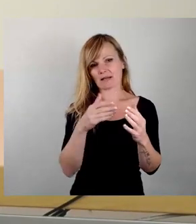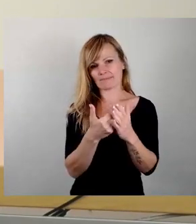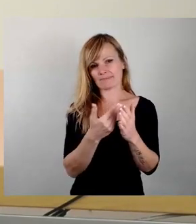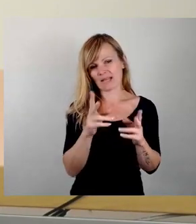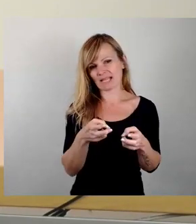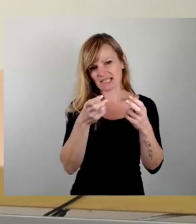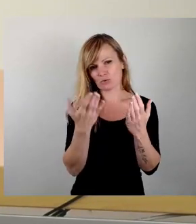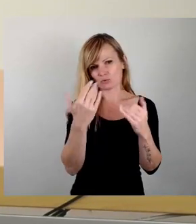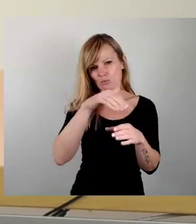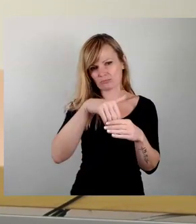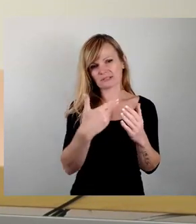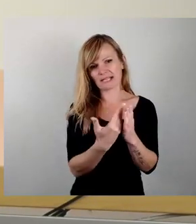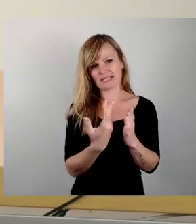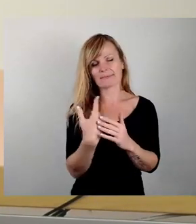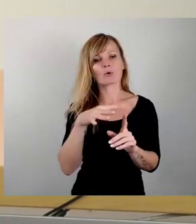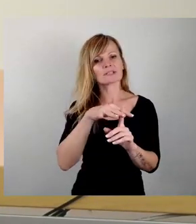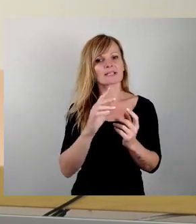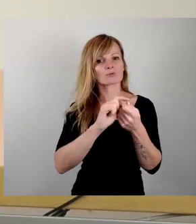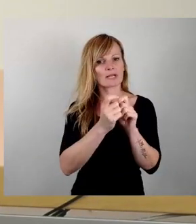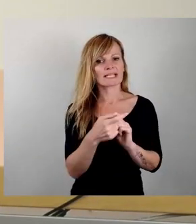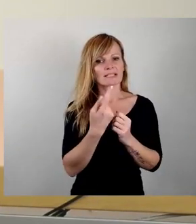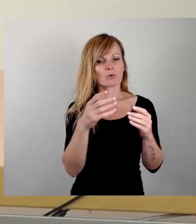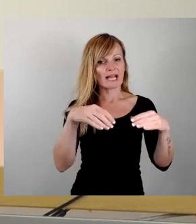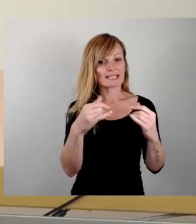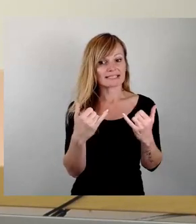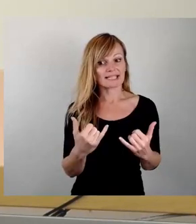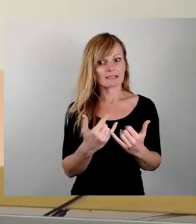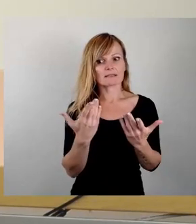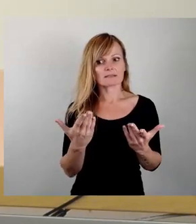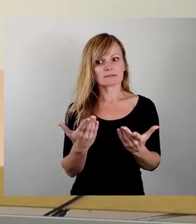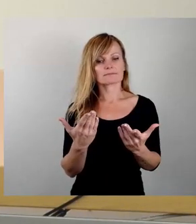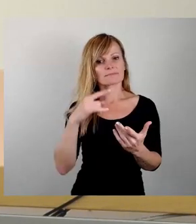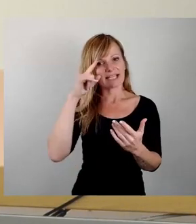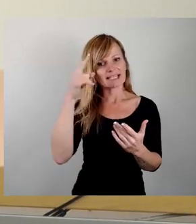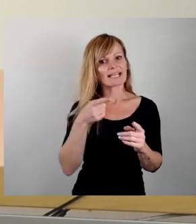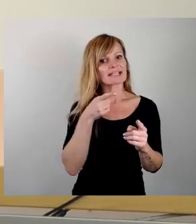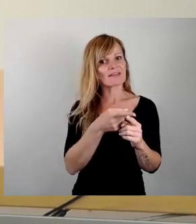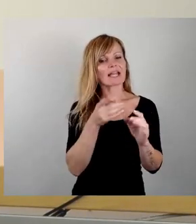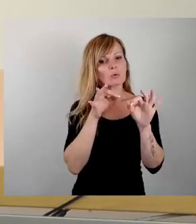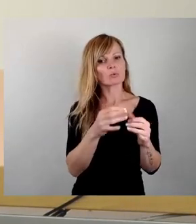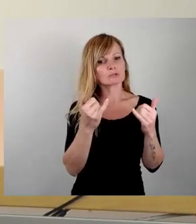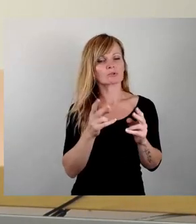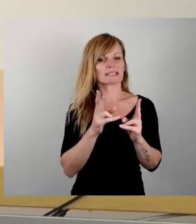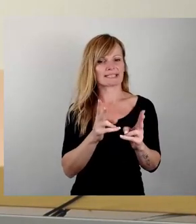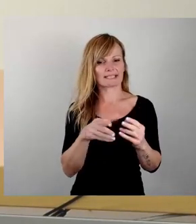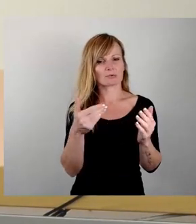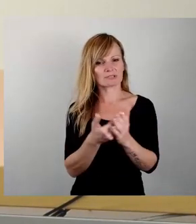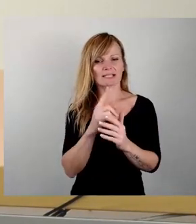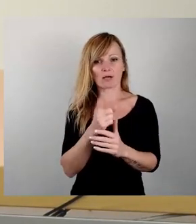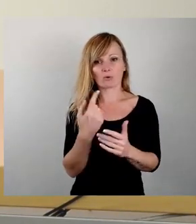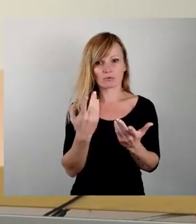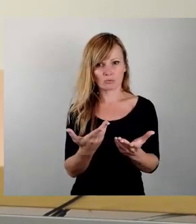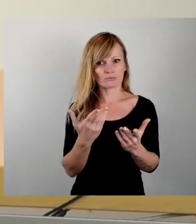wir den Ansatz der Kontextualisierung jenseits des Gedenkzweckes gut und richtig und das ist ja auch Inhalt des